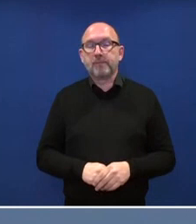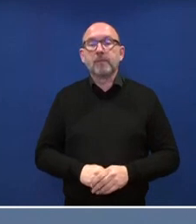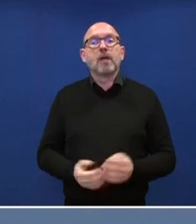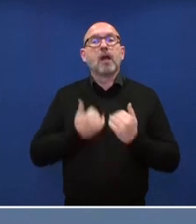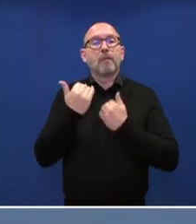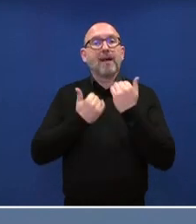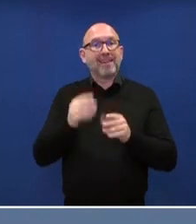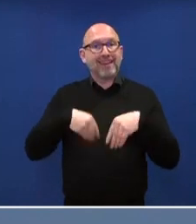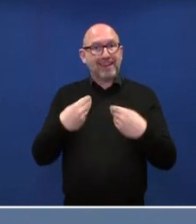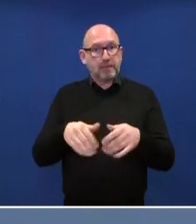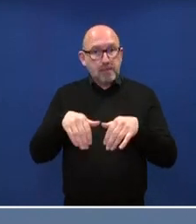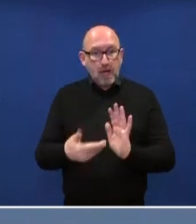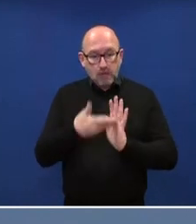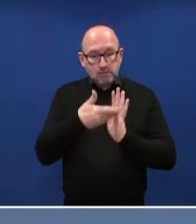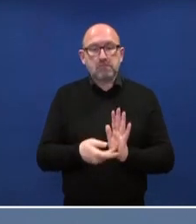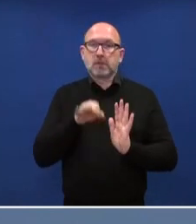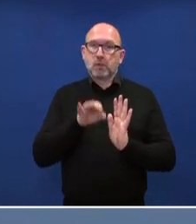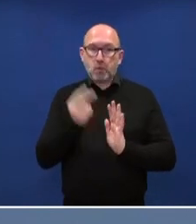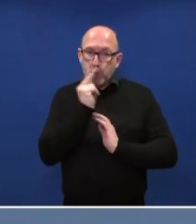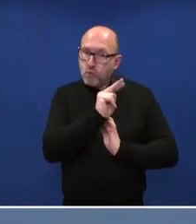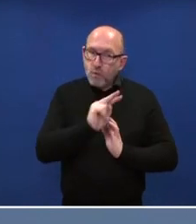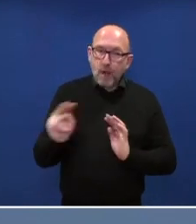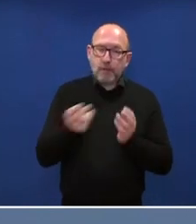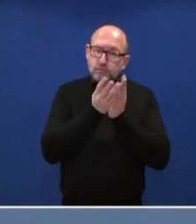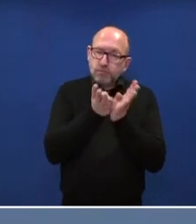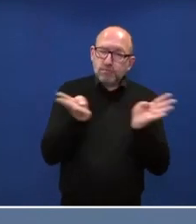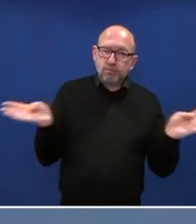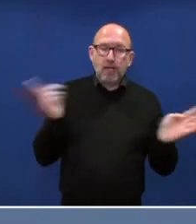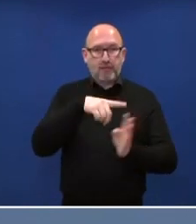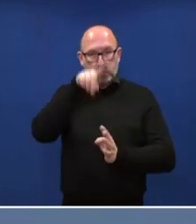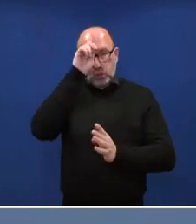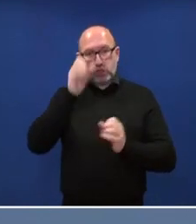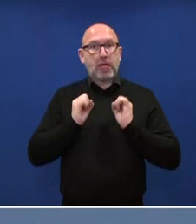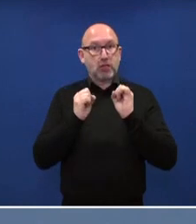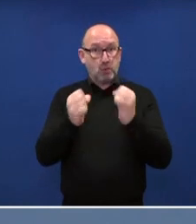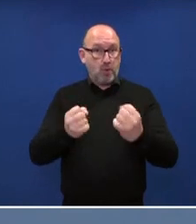einen guten Einblick zu der großen Bandbreite des deutschen Engagements.